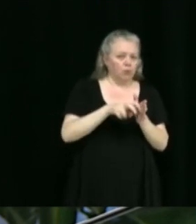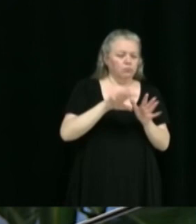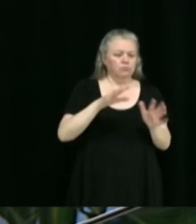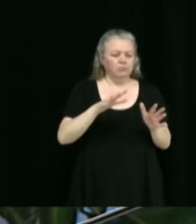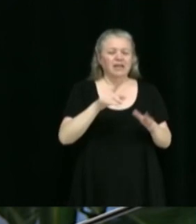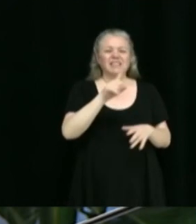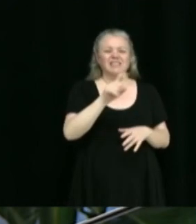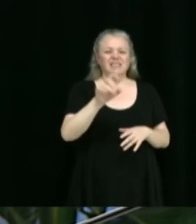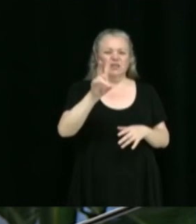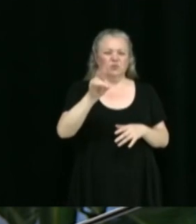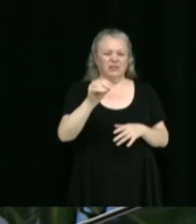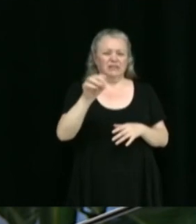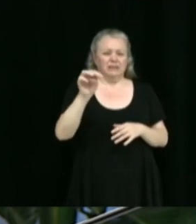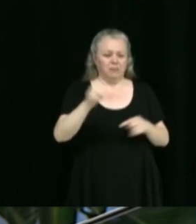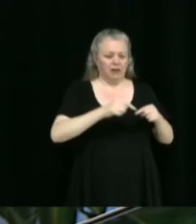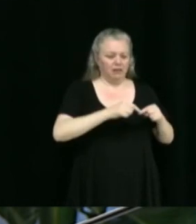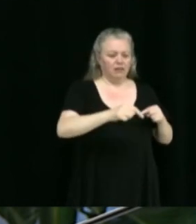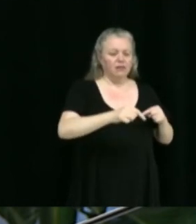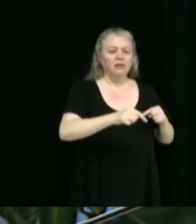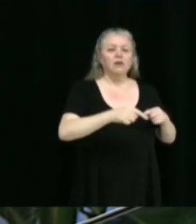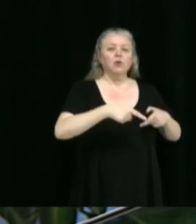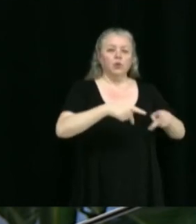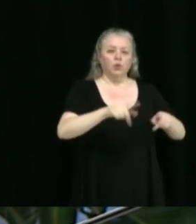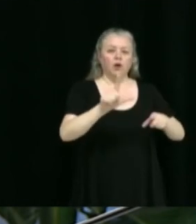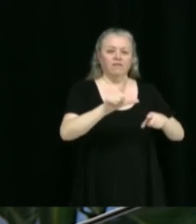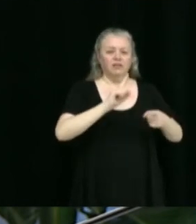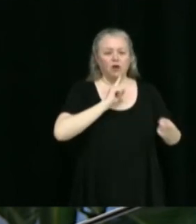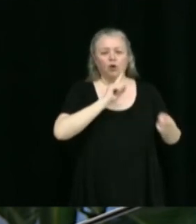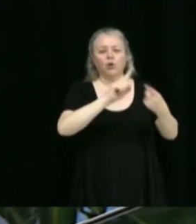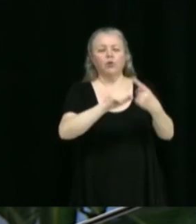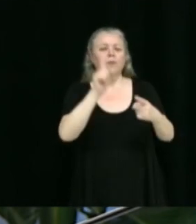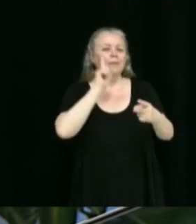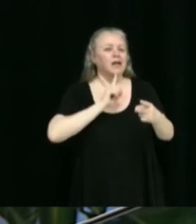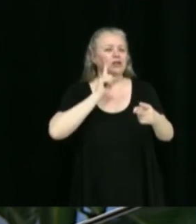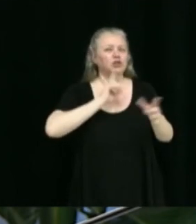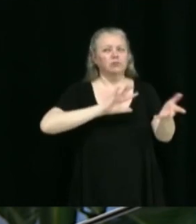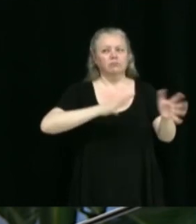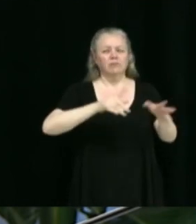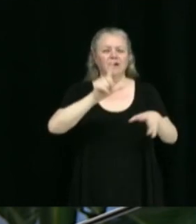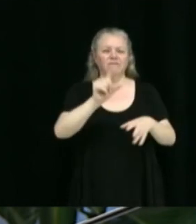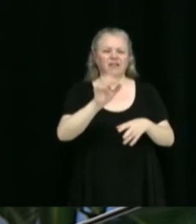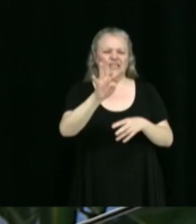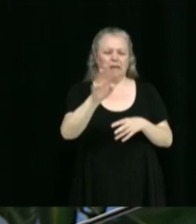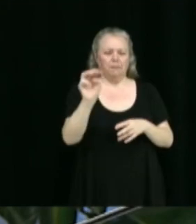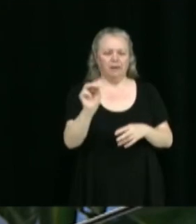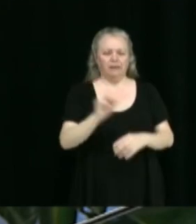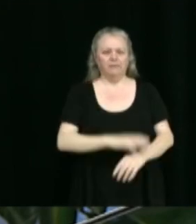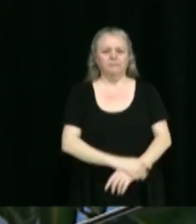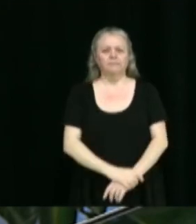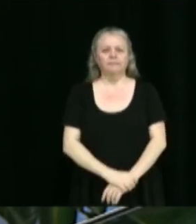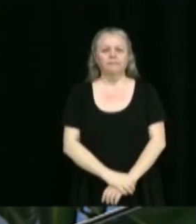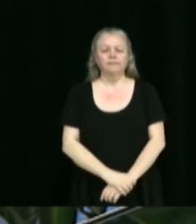170 mètres de la rue Levasseur vers la rue Bélanger sur une distance d'environ 24 mètres.